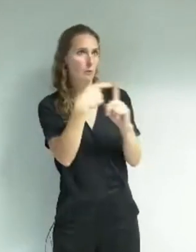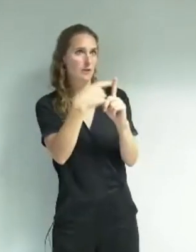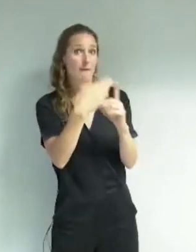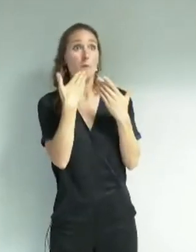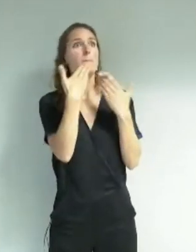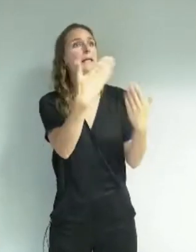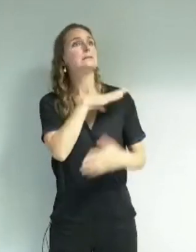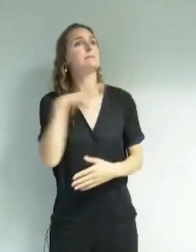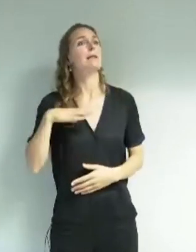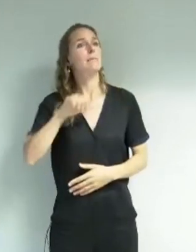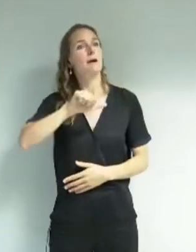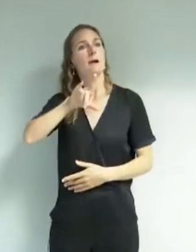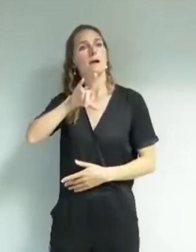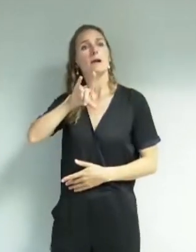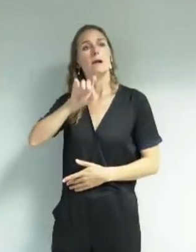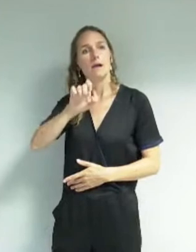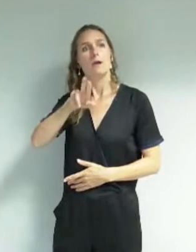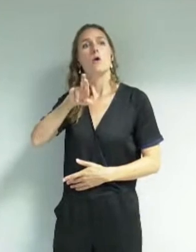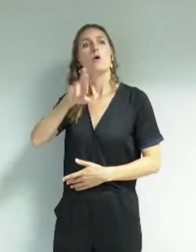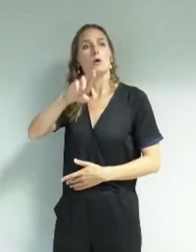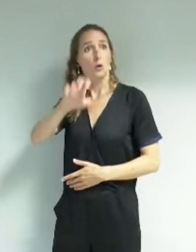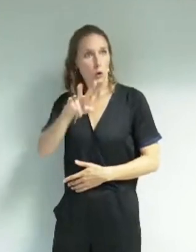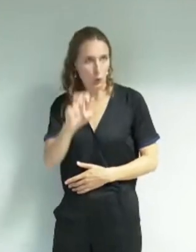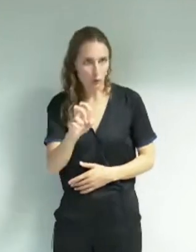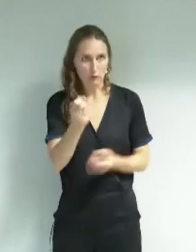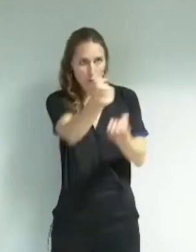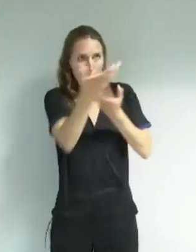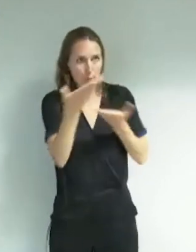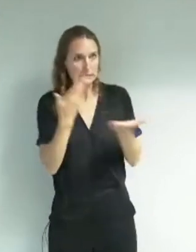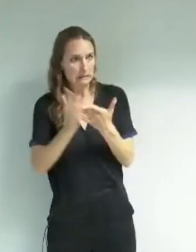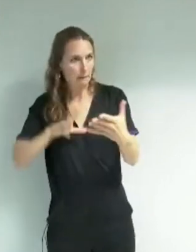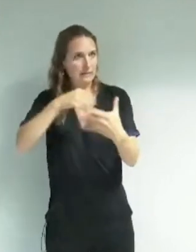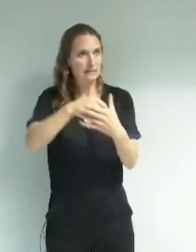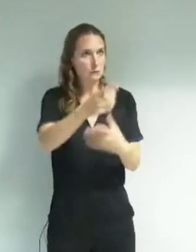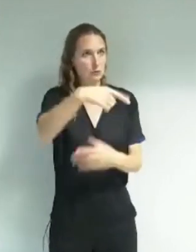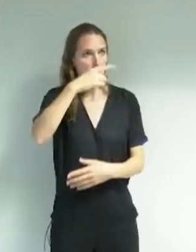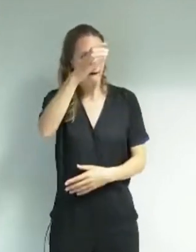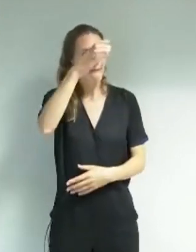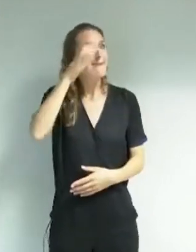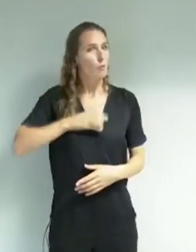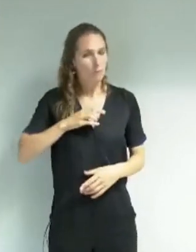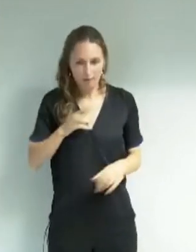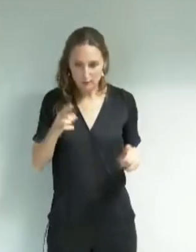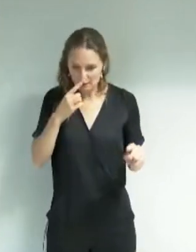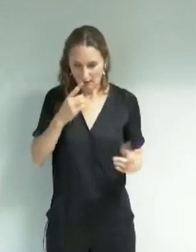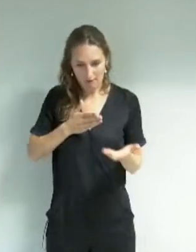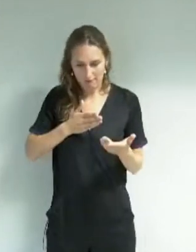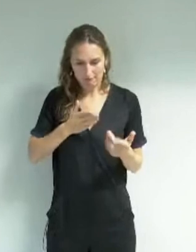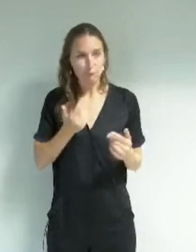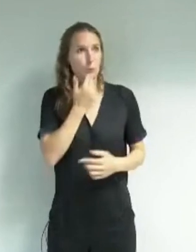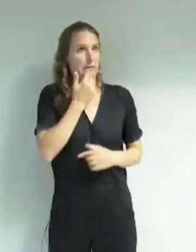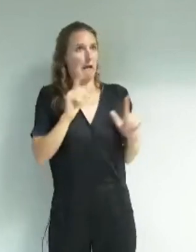de Grenoble, de mettre en place cette démarche de participation. Nous nous sommes sentis écoutés et utiles. Merci pour ça.